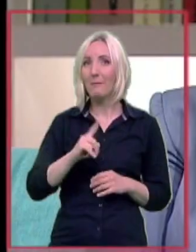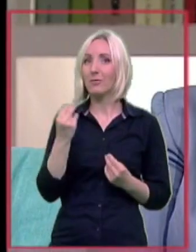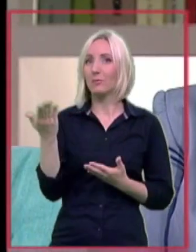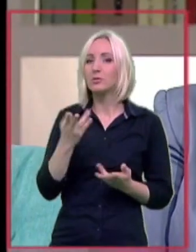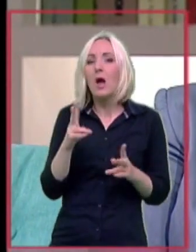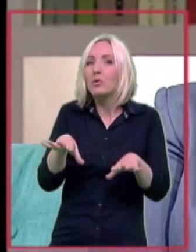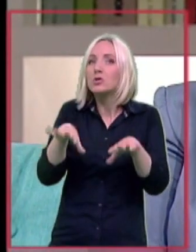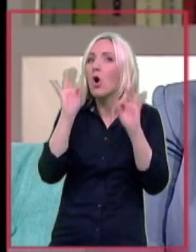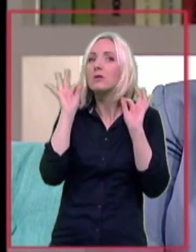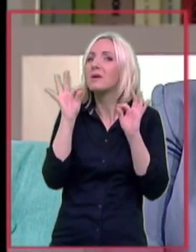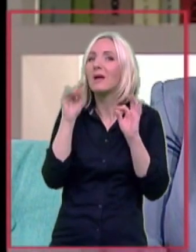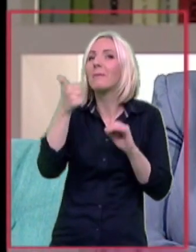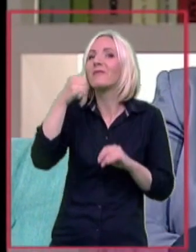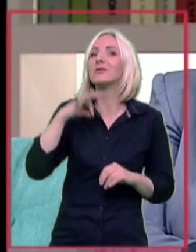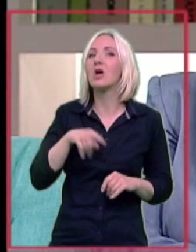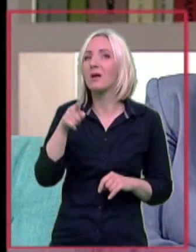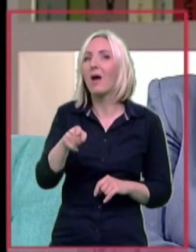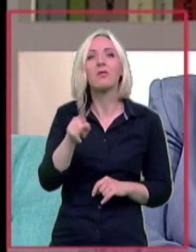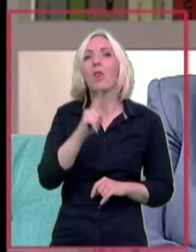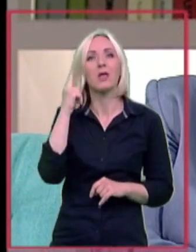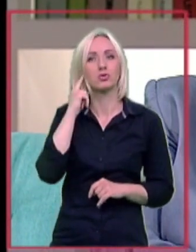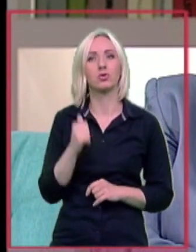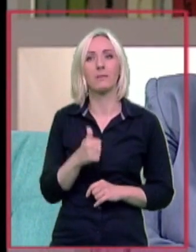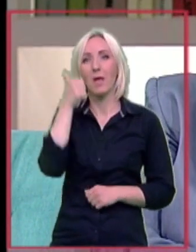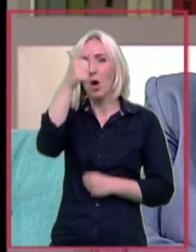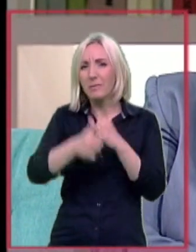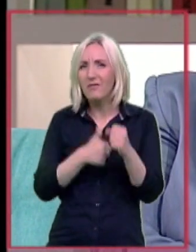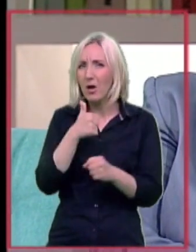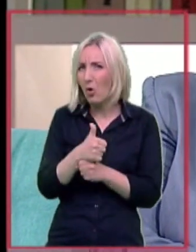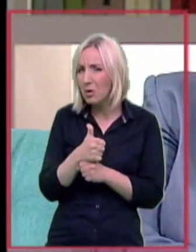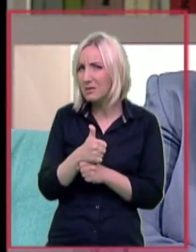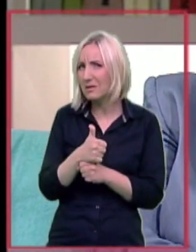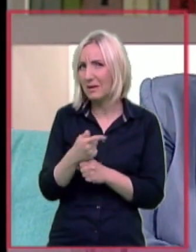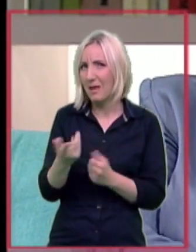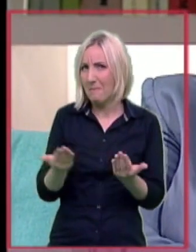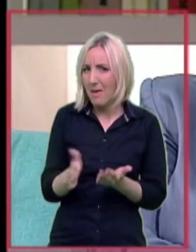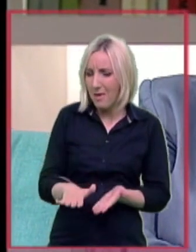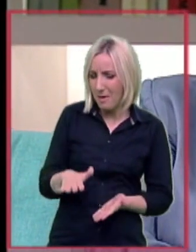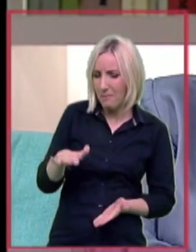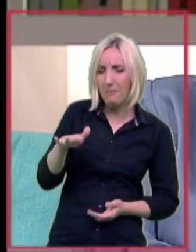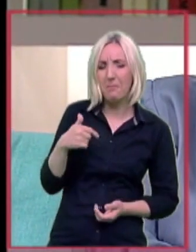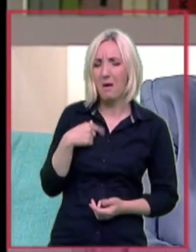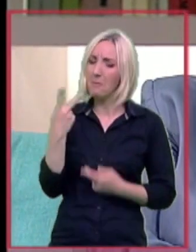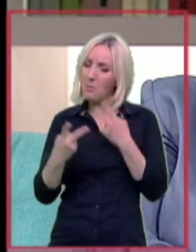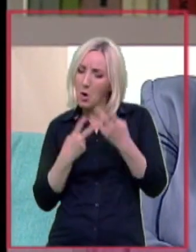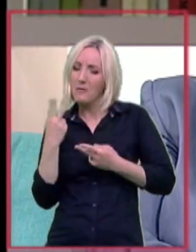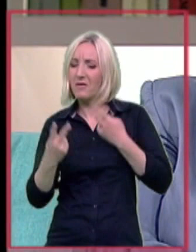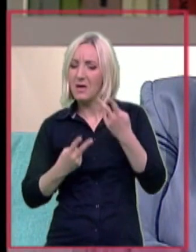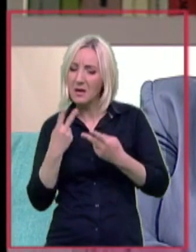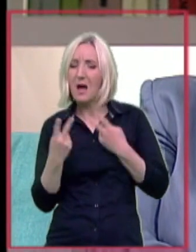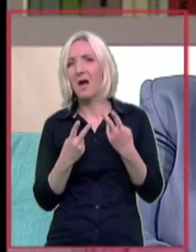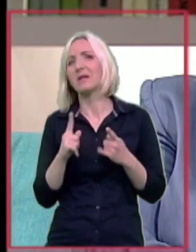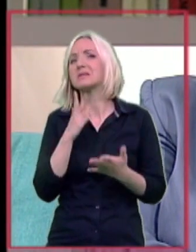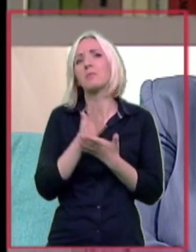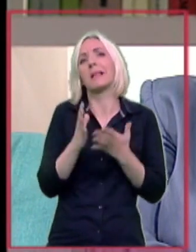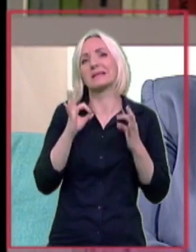prvom čerkom da ona ne čuje? Pa, mi smo cele te prve godine nešto provjeravali. Nismo bili sigurni u stvari.